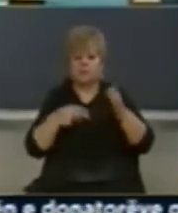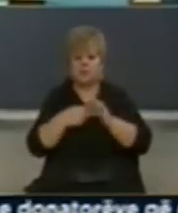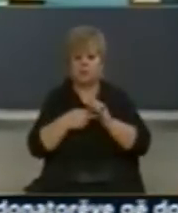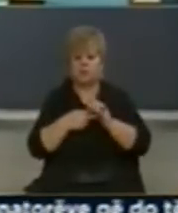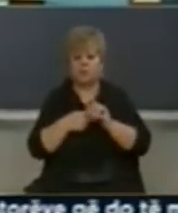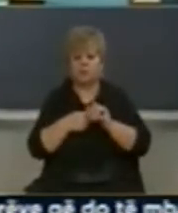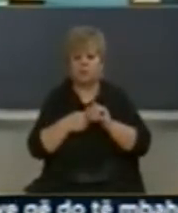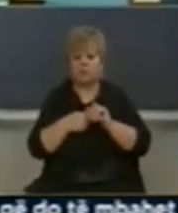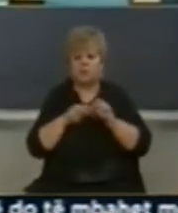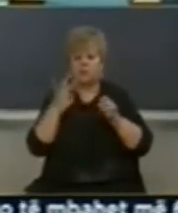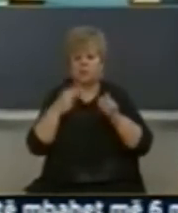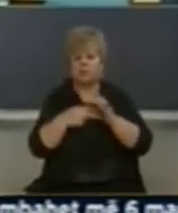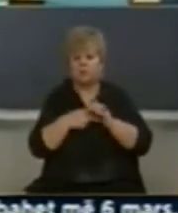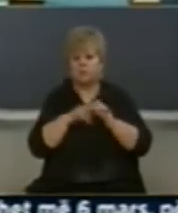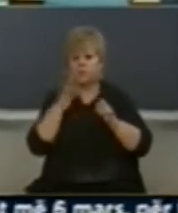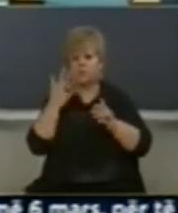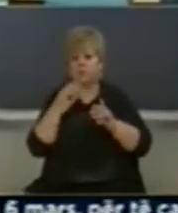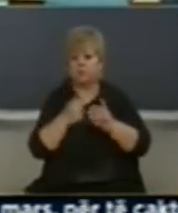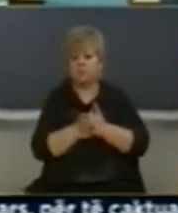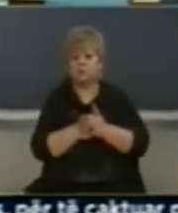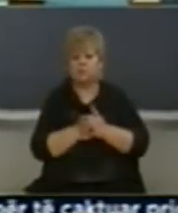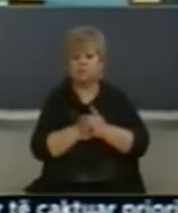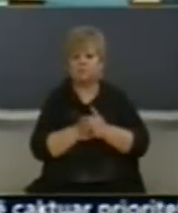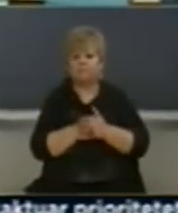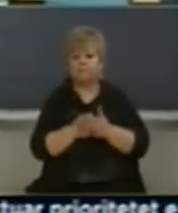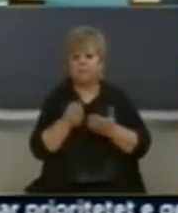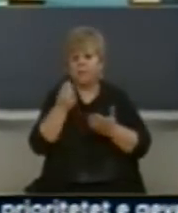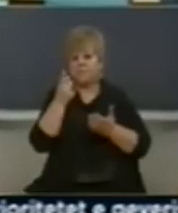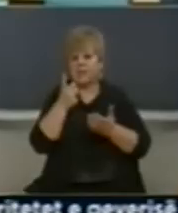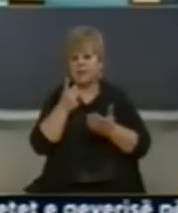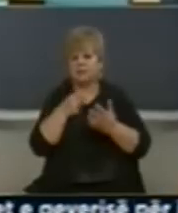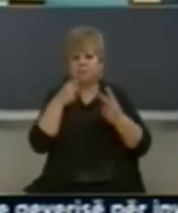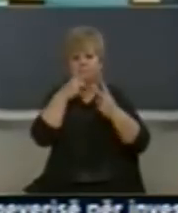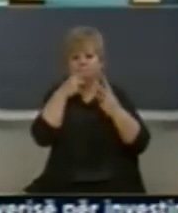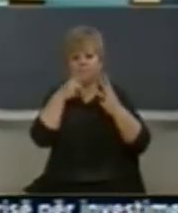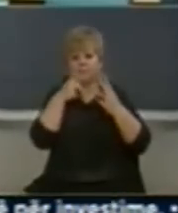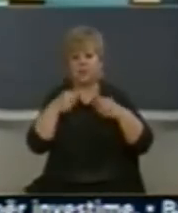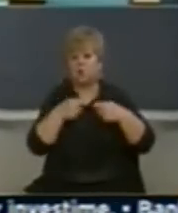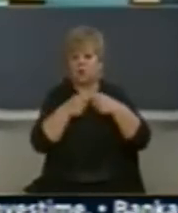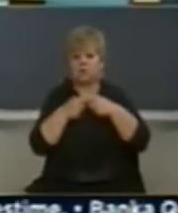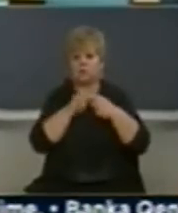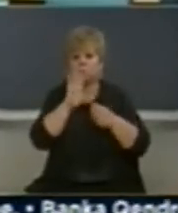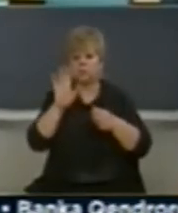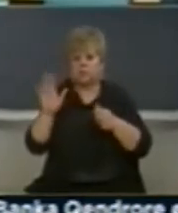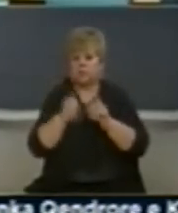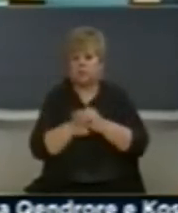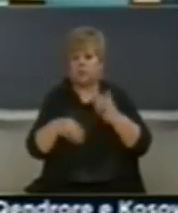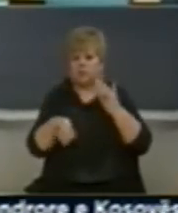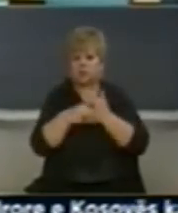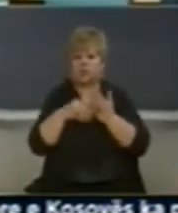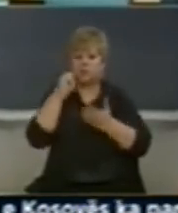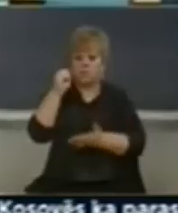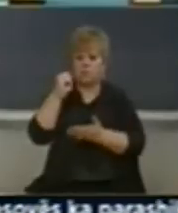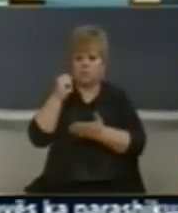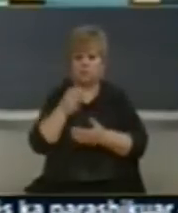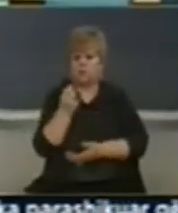-2015 nuk i plotsojnë mjaftushëm kërkesat e trinve dhe të organizatave të tyre dhe kësaj shtote dhe bugjeti